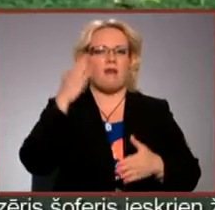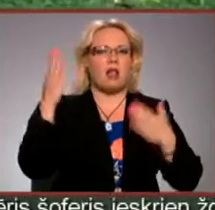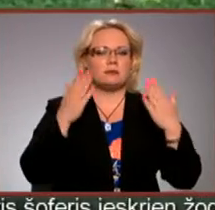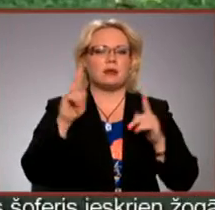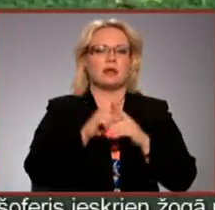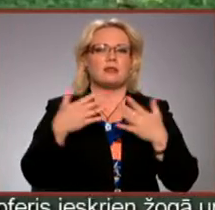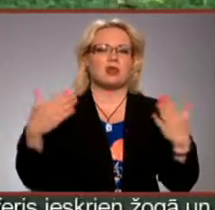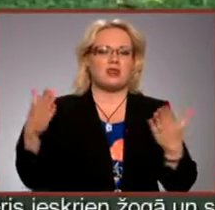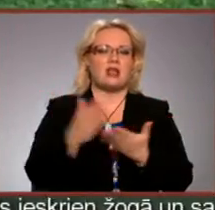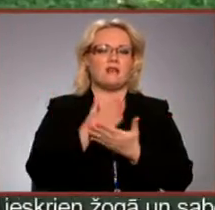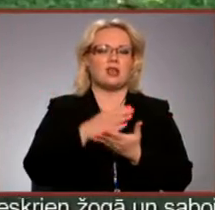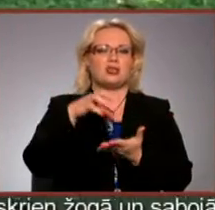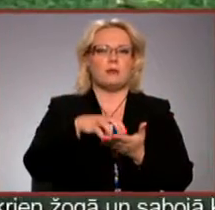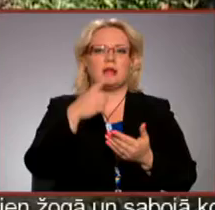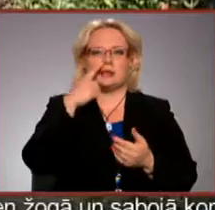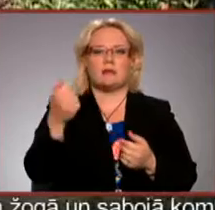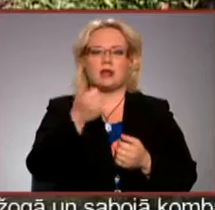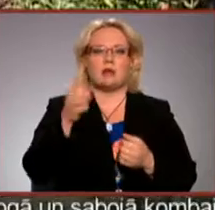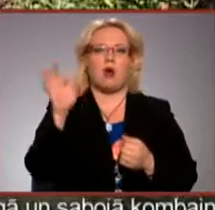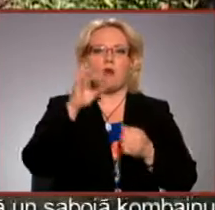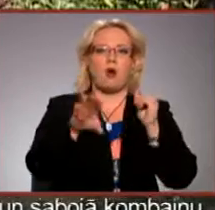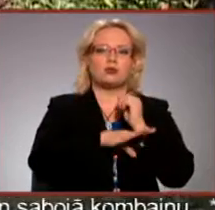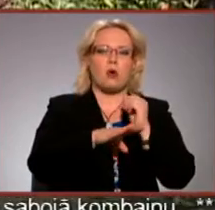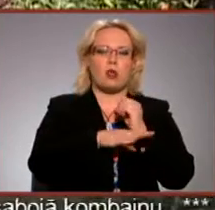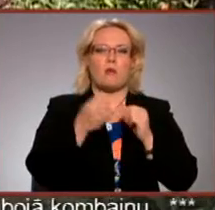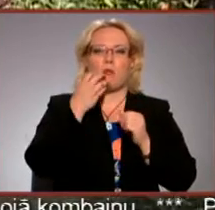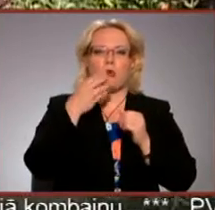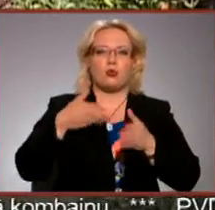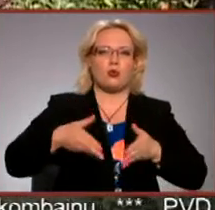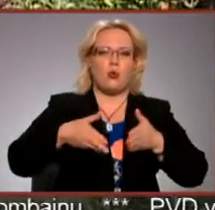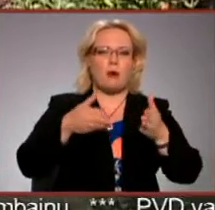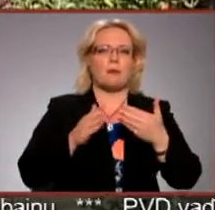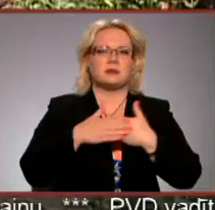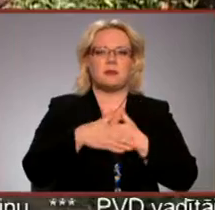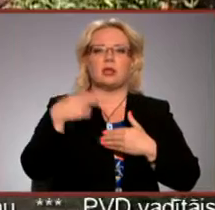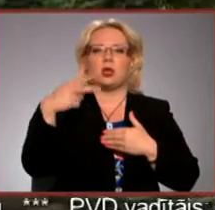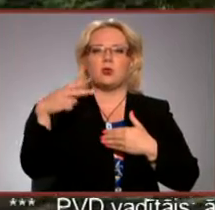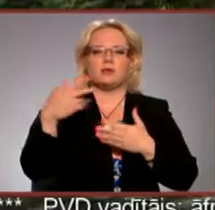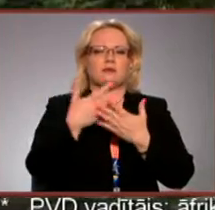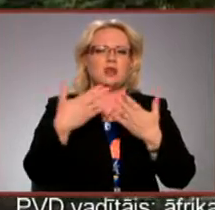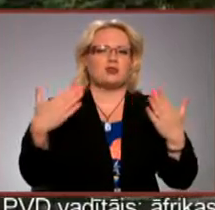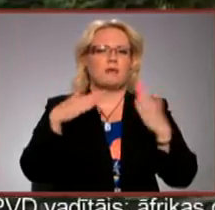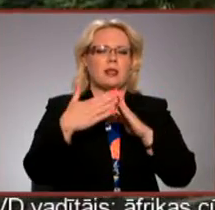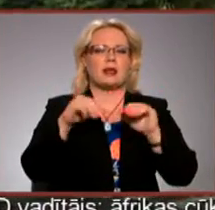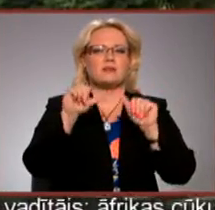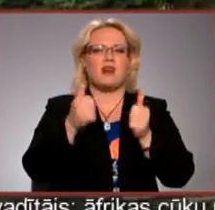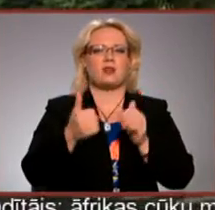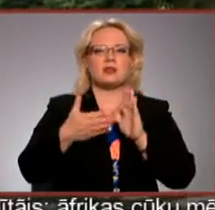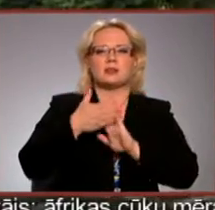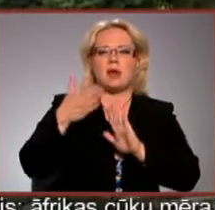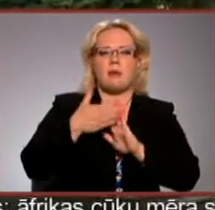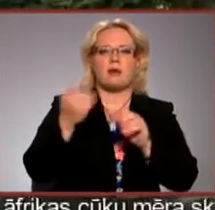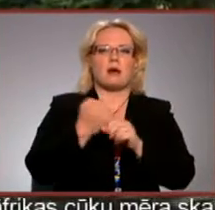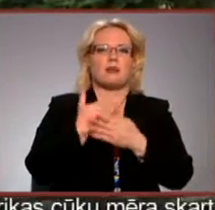vīdzs objekti. Starp simtgadīgiem ozoliem un puķi dobēm slēpjas ap 20 dažādu piļu, kas veidots gan no cementa, gan